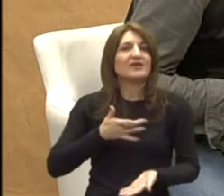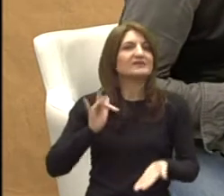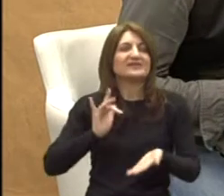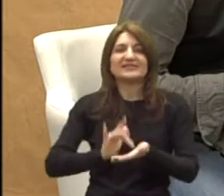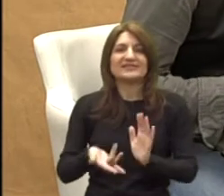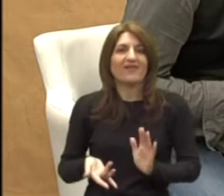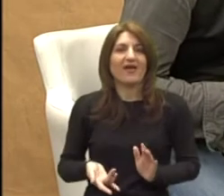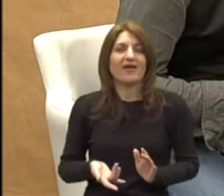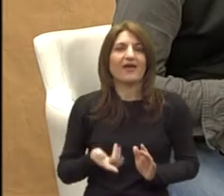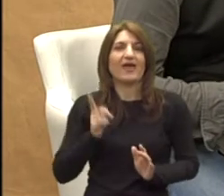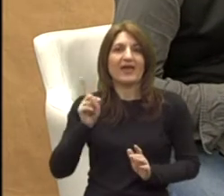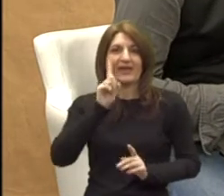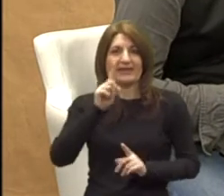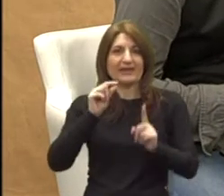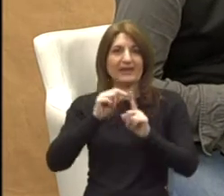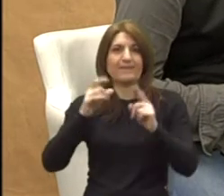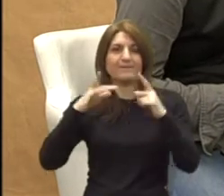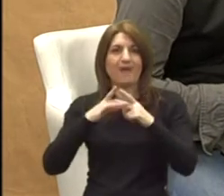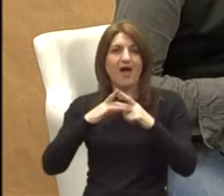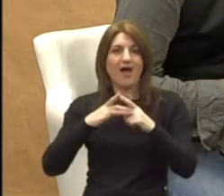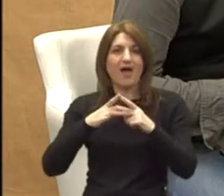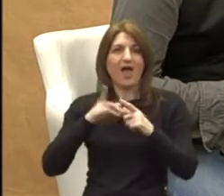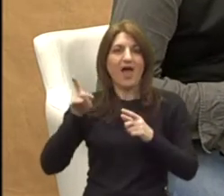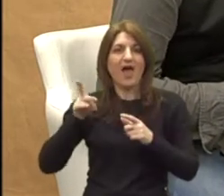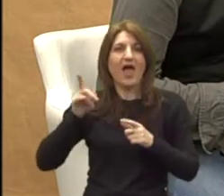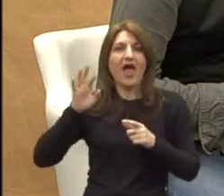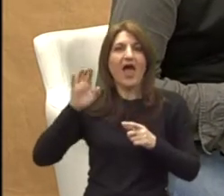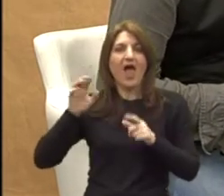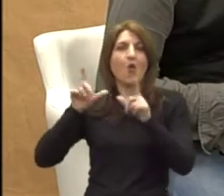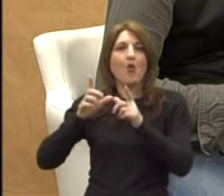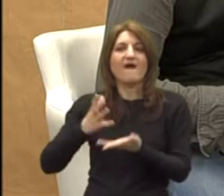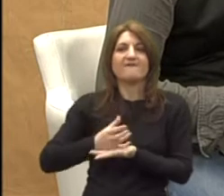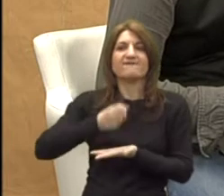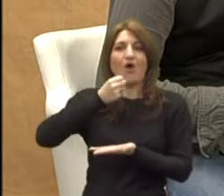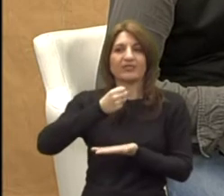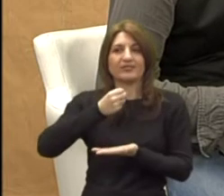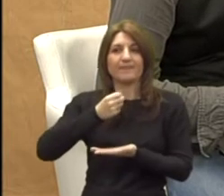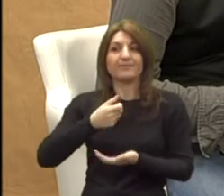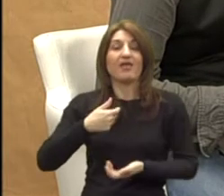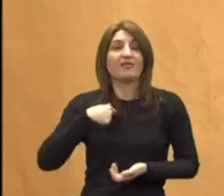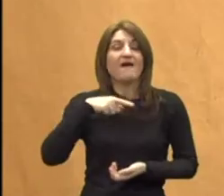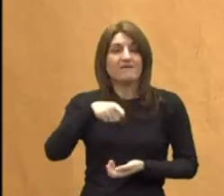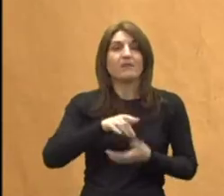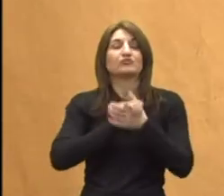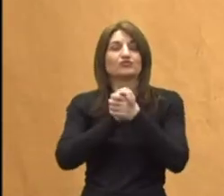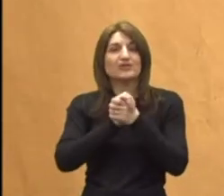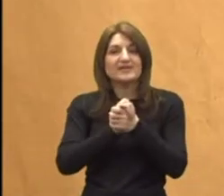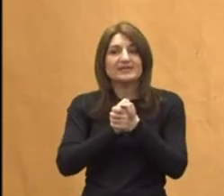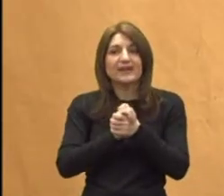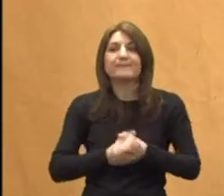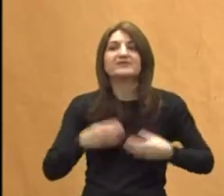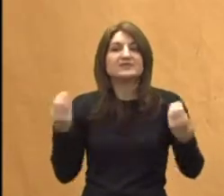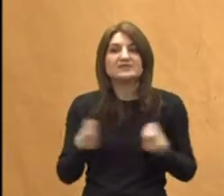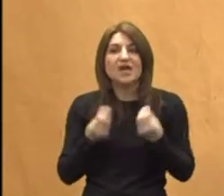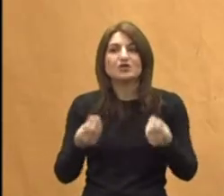IPA fondova. IPA 4. IPA 4. Ja vam čestitam. Zašto vam čestitam? Zato što smo mi